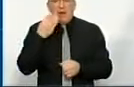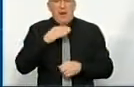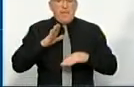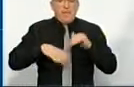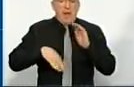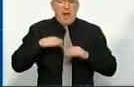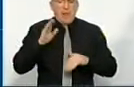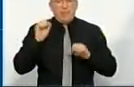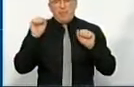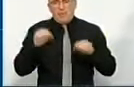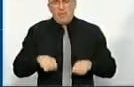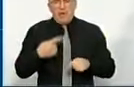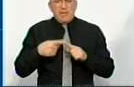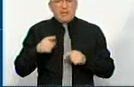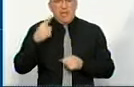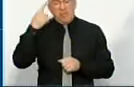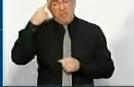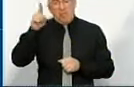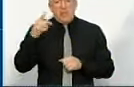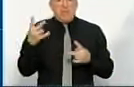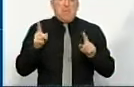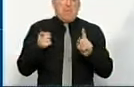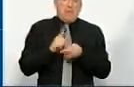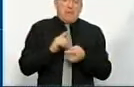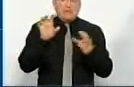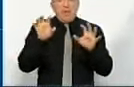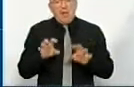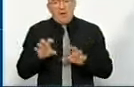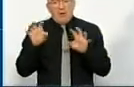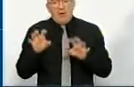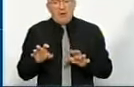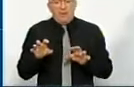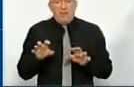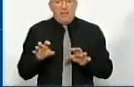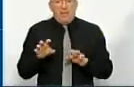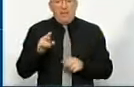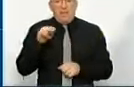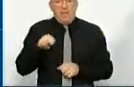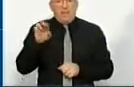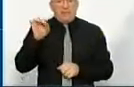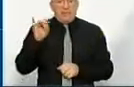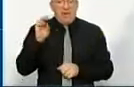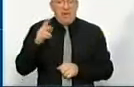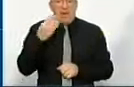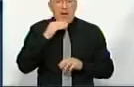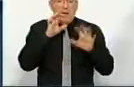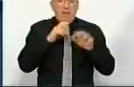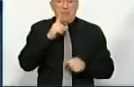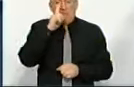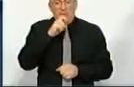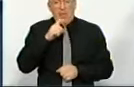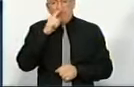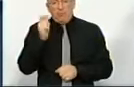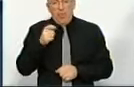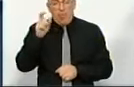практики, завжди можна. Це міф про те, що треба міняти якесь законодавство. Знаєте, пан Бісмар говорив таким чином. З гарними законами, але поганими